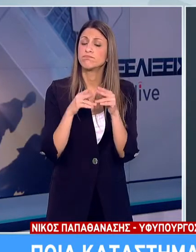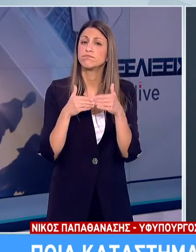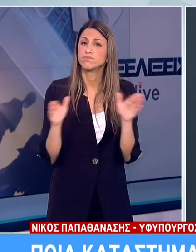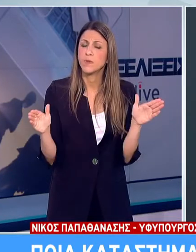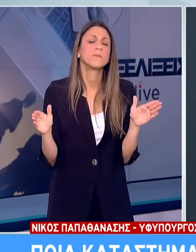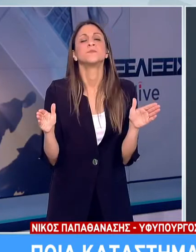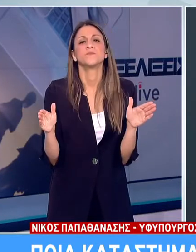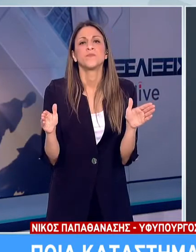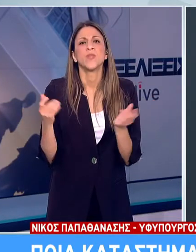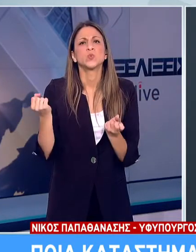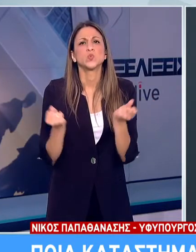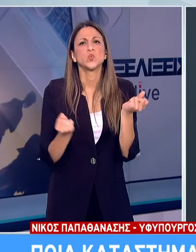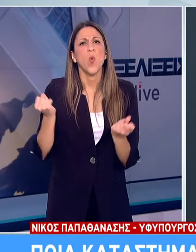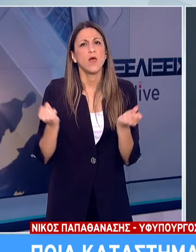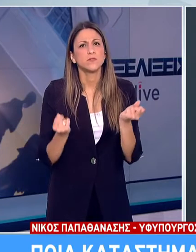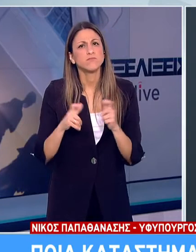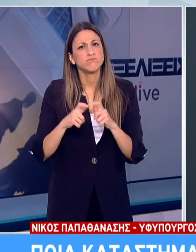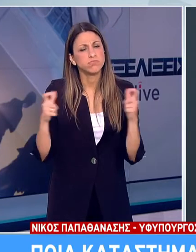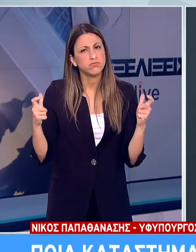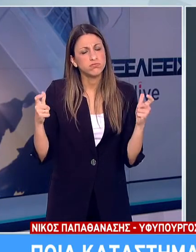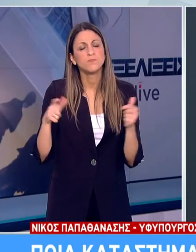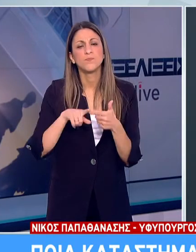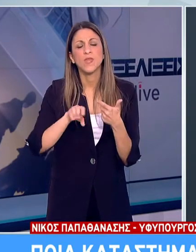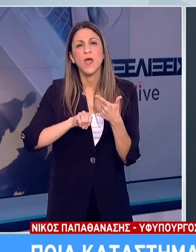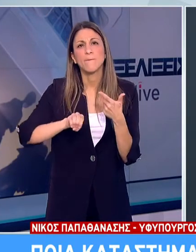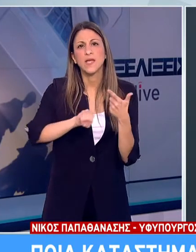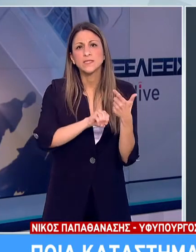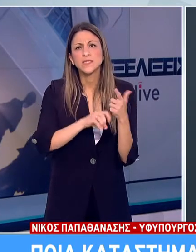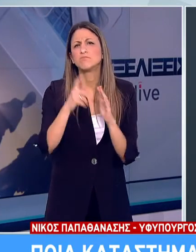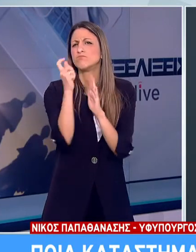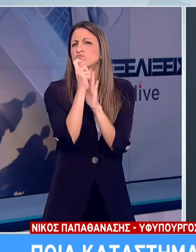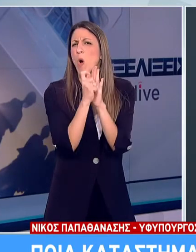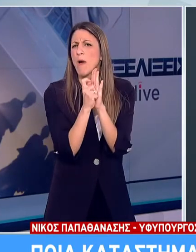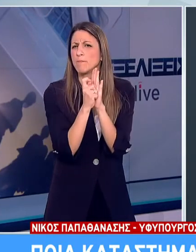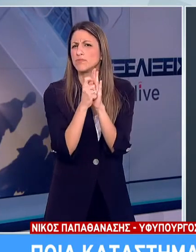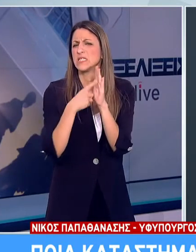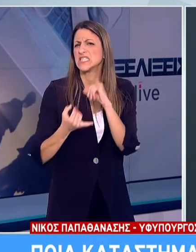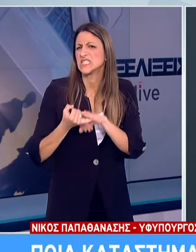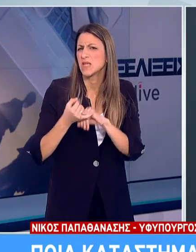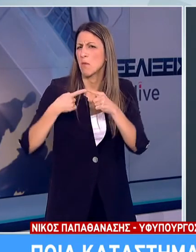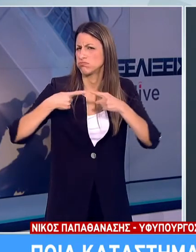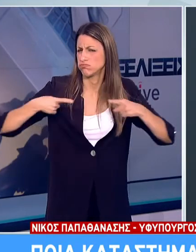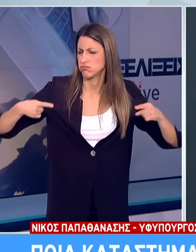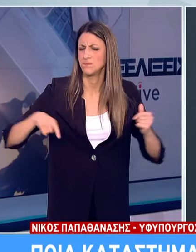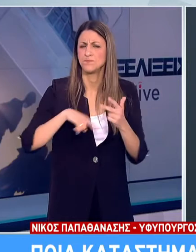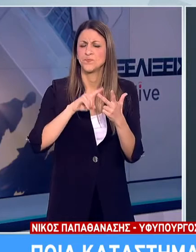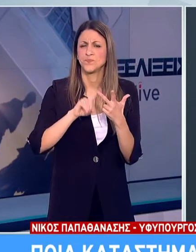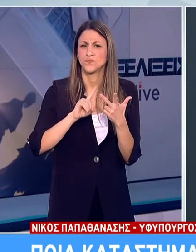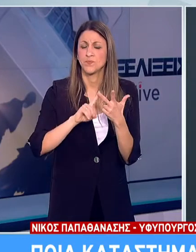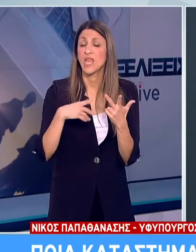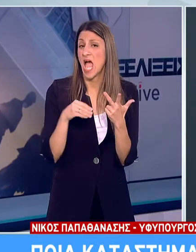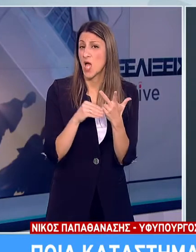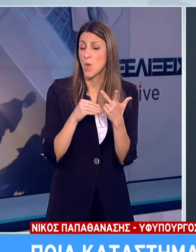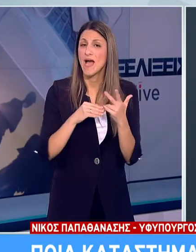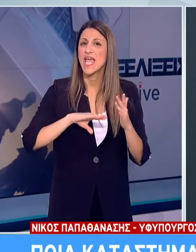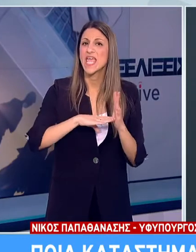εραστητεχνών οδηγών, οι επιχειρήσεις με αντικείμενο τα τυχερά παιχνίδια και στοιχήματα σε φυσικά καταστήματα, καθώς